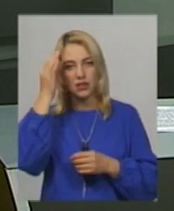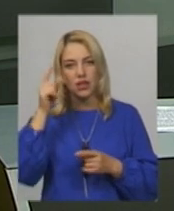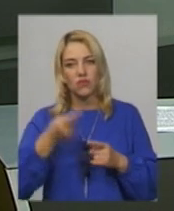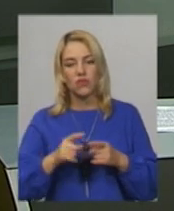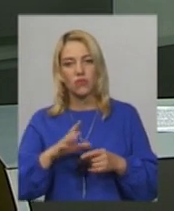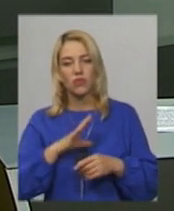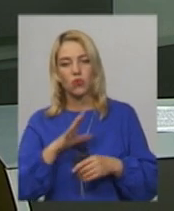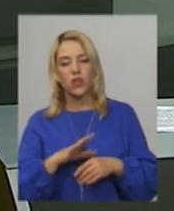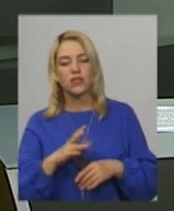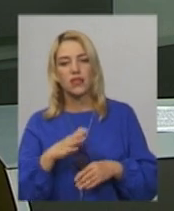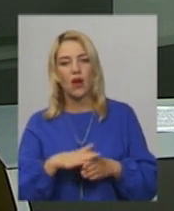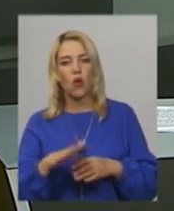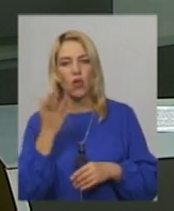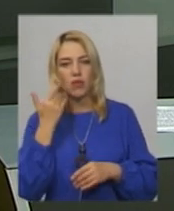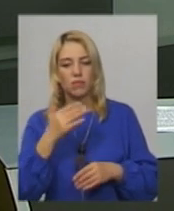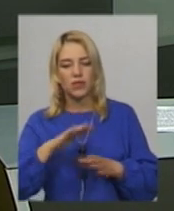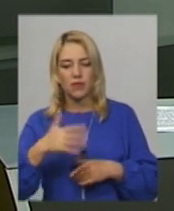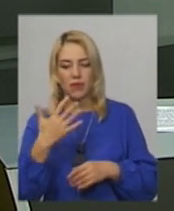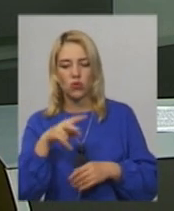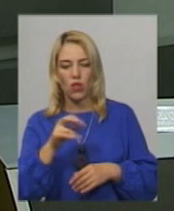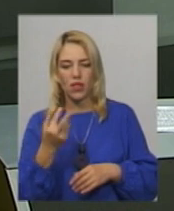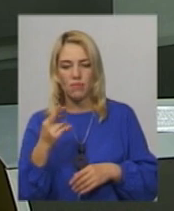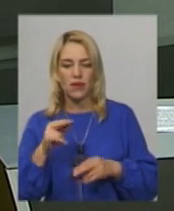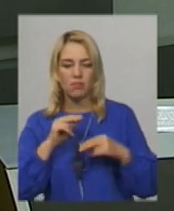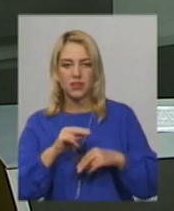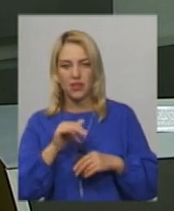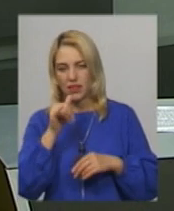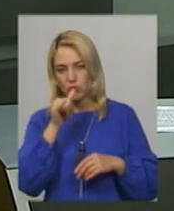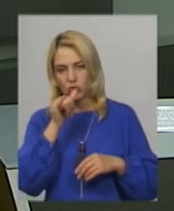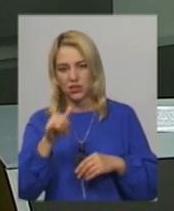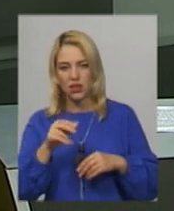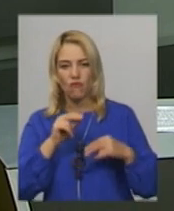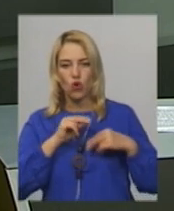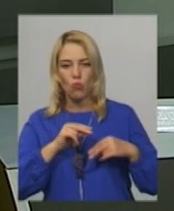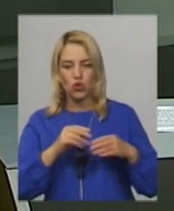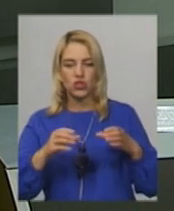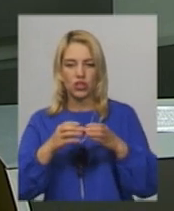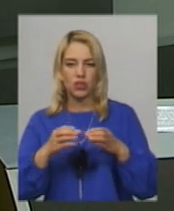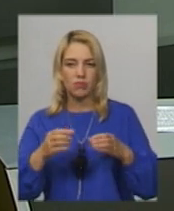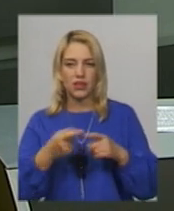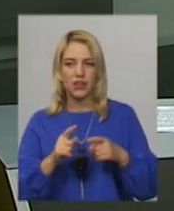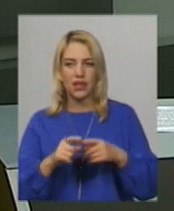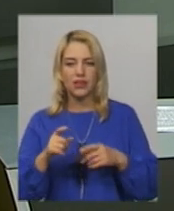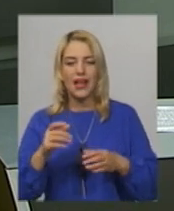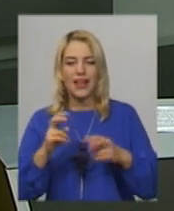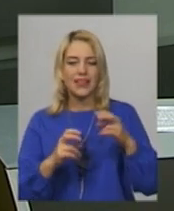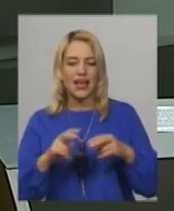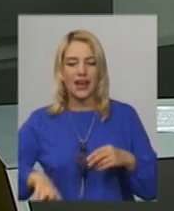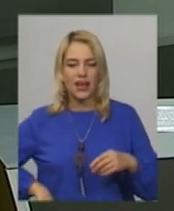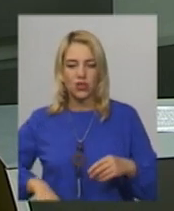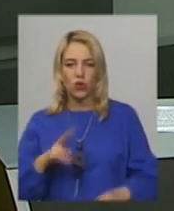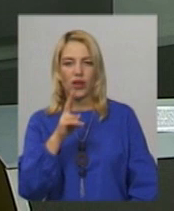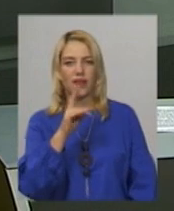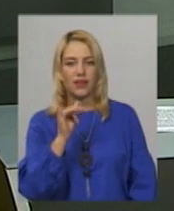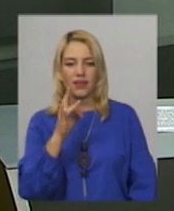відбулася після того, як 5 липня працівники не пустили в робочий кабінет директора виробництва Сергія Кириченка та вимагали